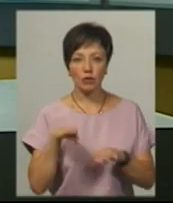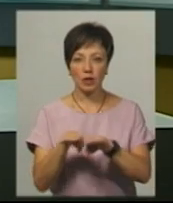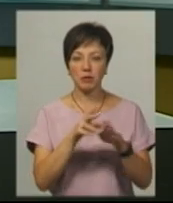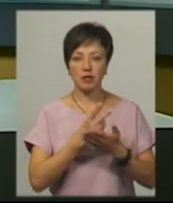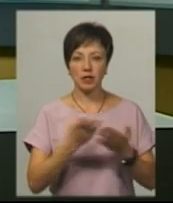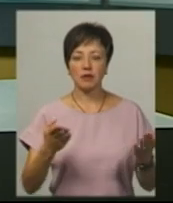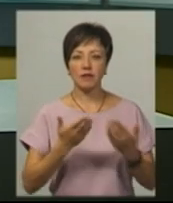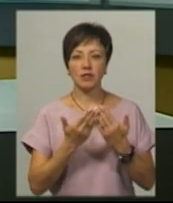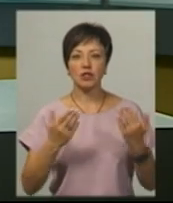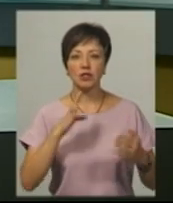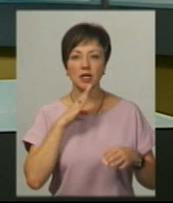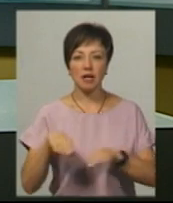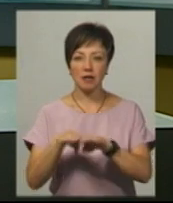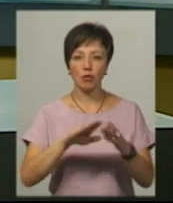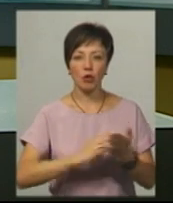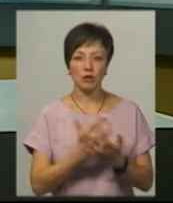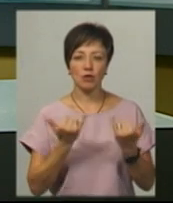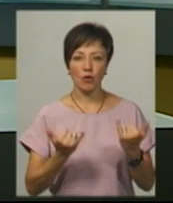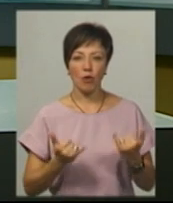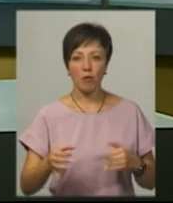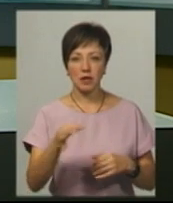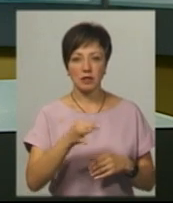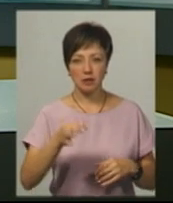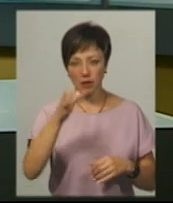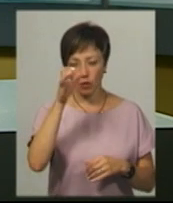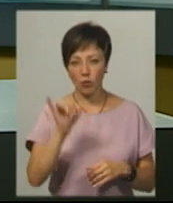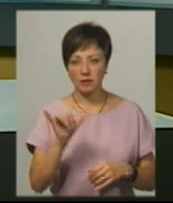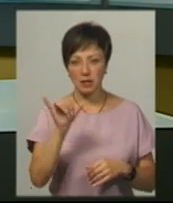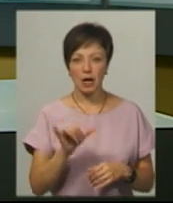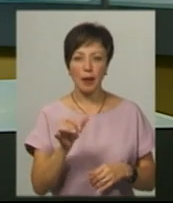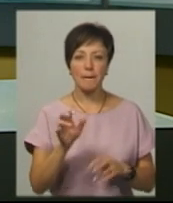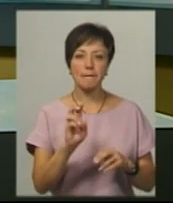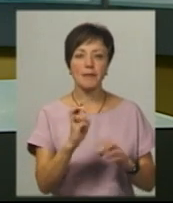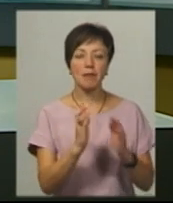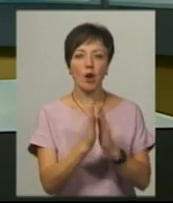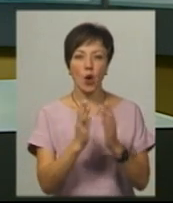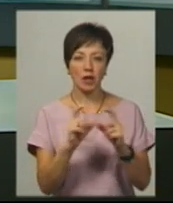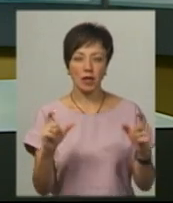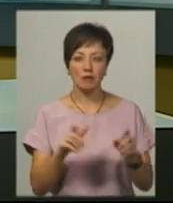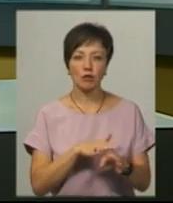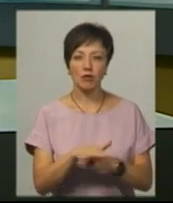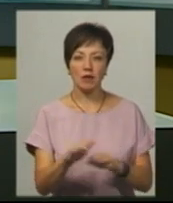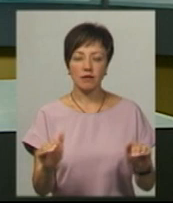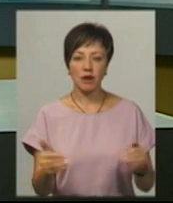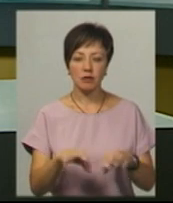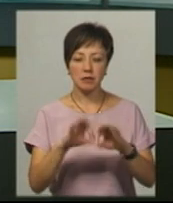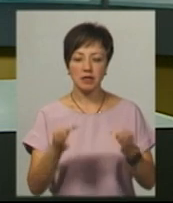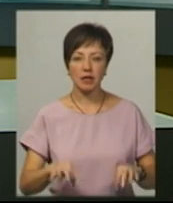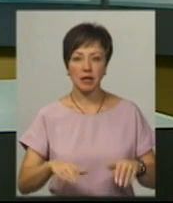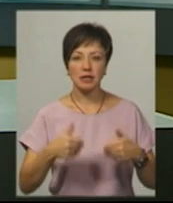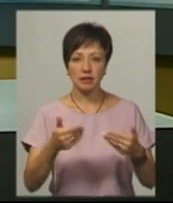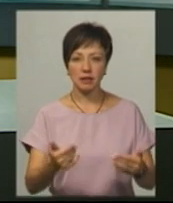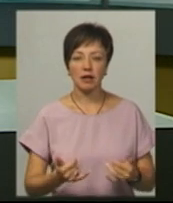виставки «Жінки. Рівність. Політика» сьогодні в Хмельницькій обласній універсальній науковій бібліотеці. Вона відбувається в рамках мистецької